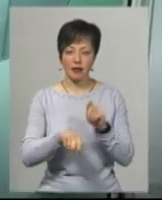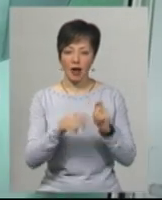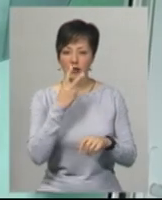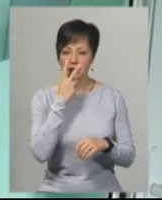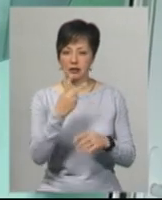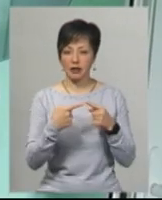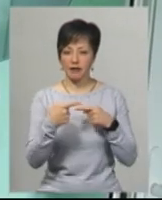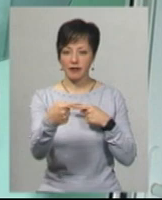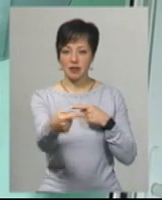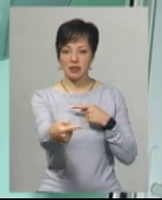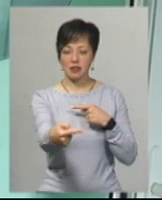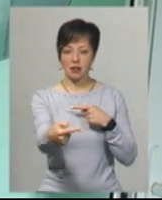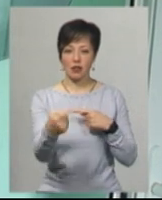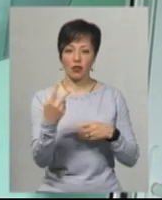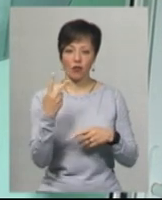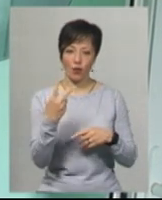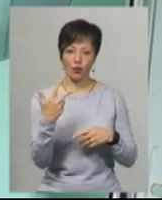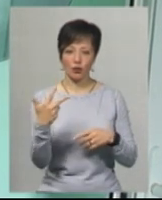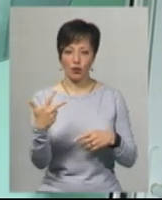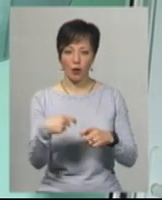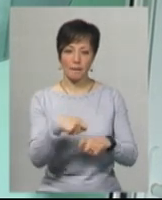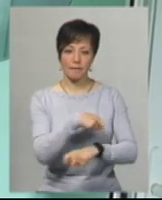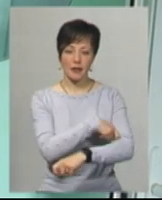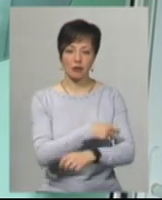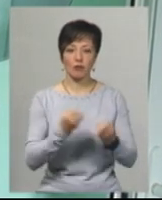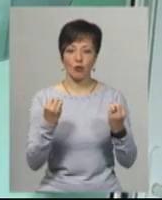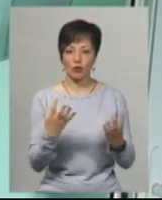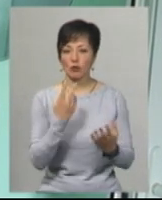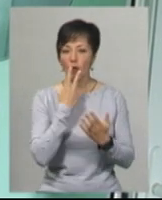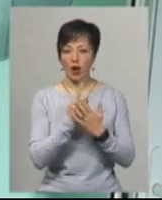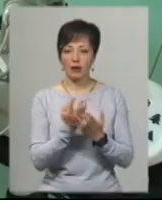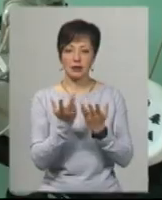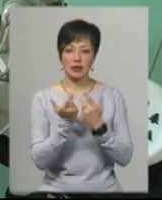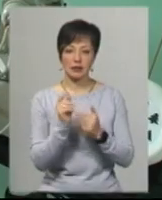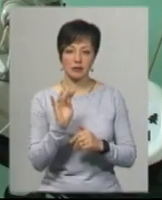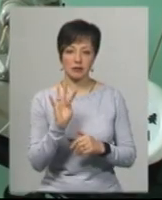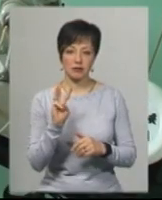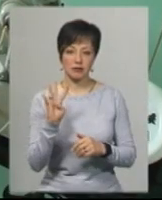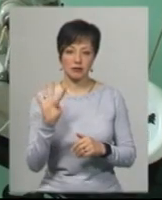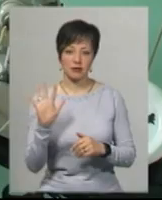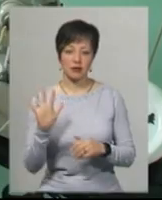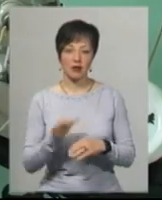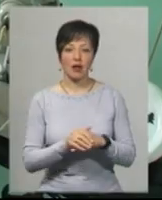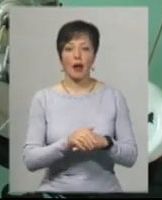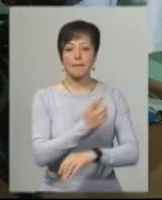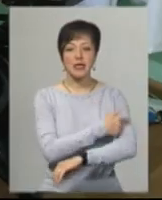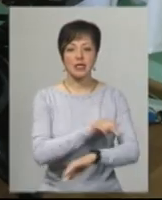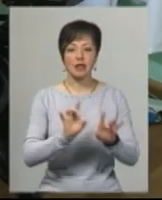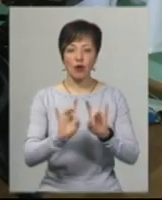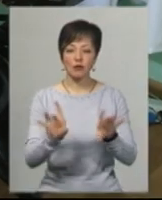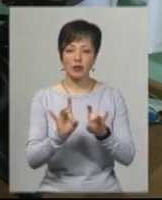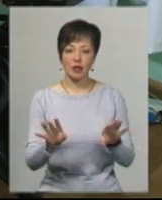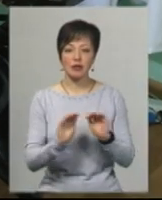на відстані, починаючи від 2-3 метрів, просто показує кількість пальців. Медсестра розповідає, на час карантину